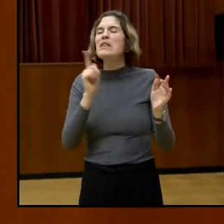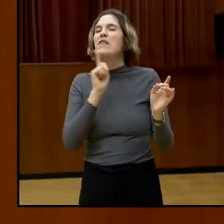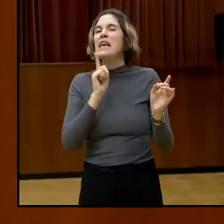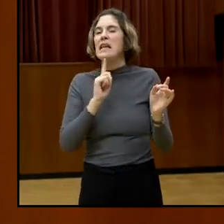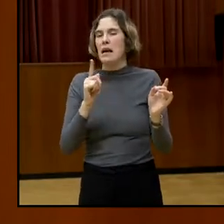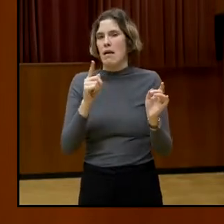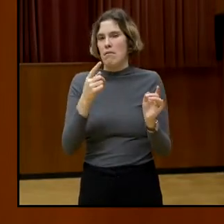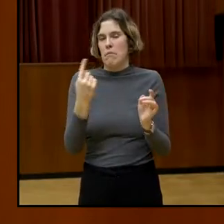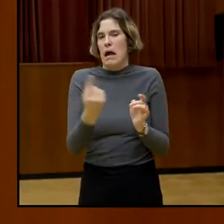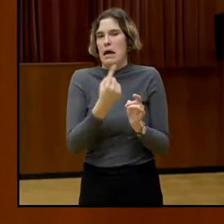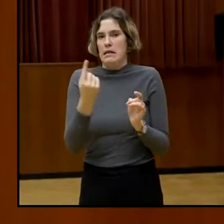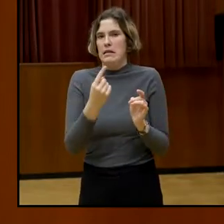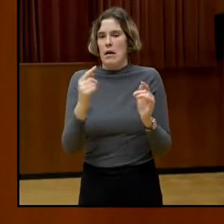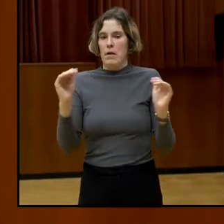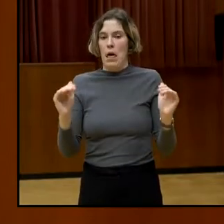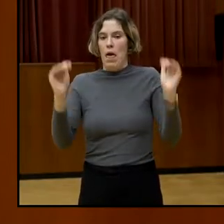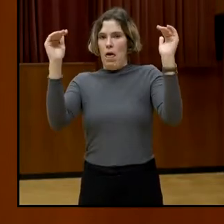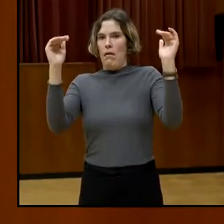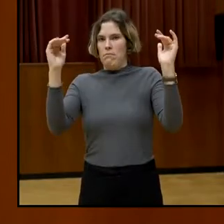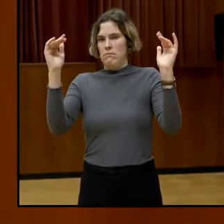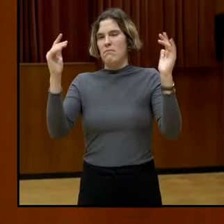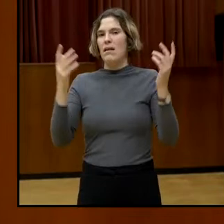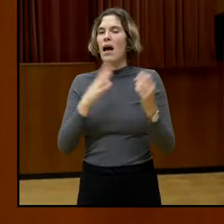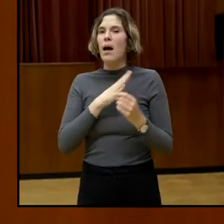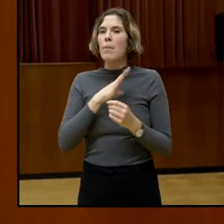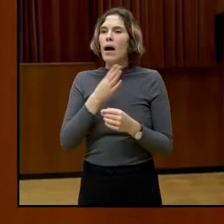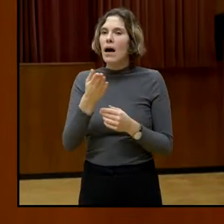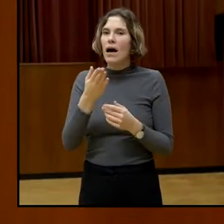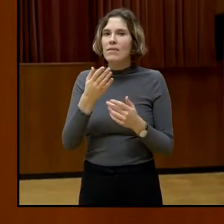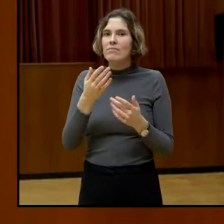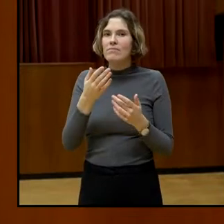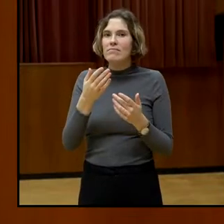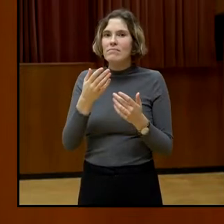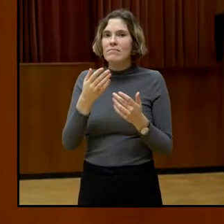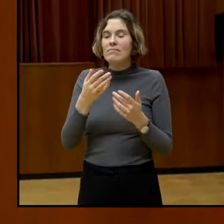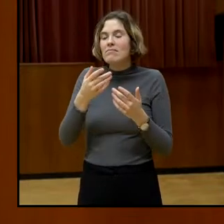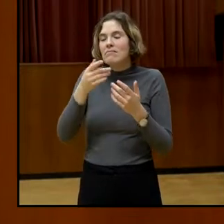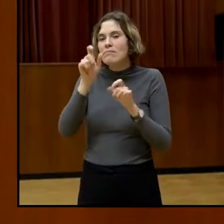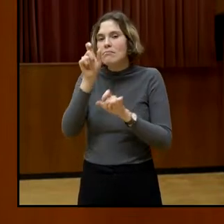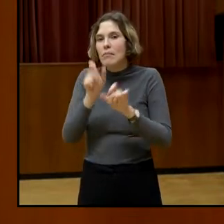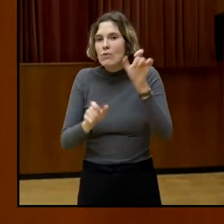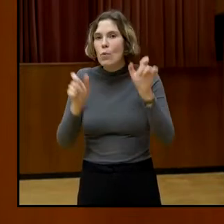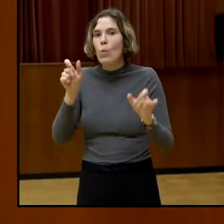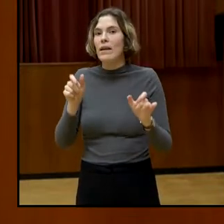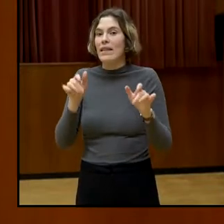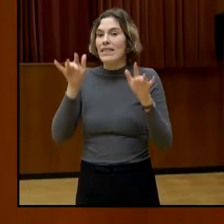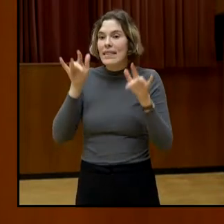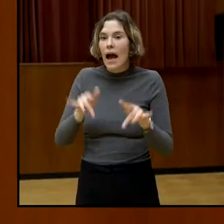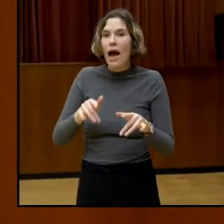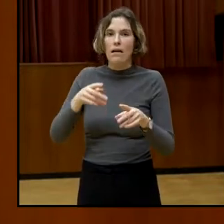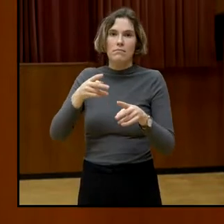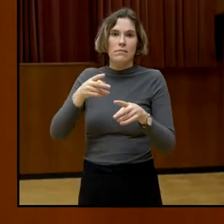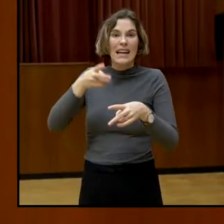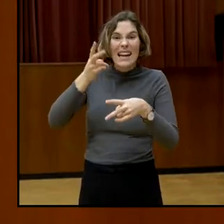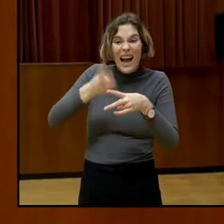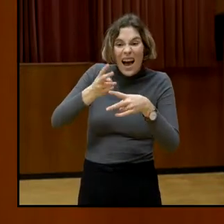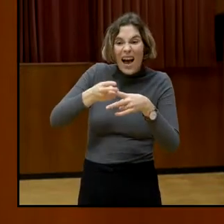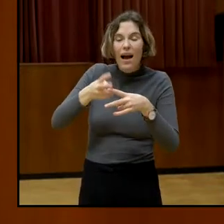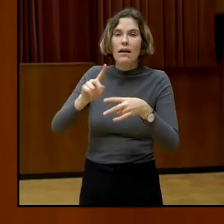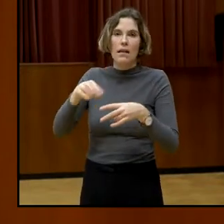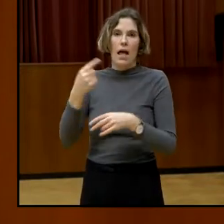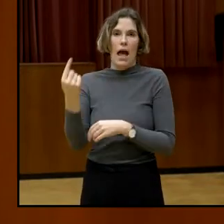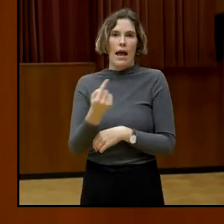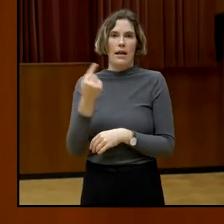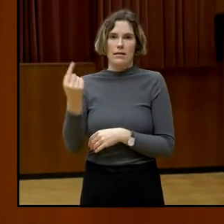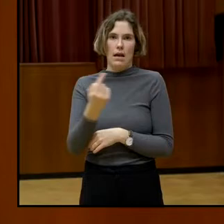ist und sagt, weiß ich nicht, was ich tue, sondern die haben wirklich Erkrankungen. Und wenn man da Ursachenforschung betreibt, geht es natürlich